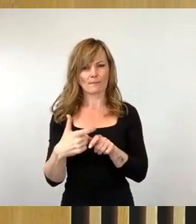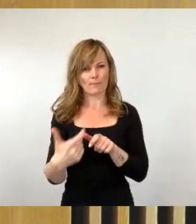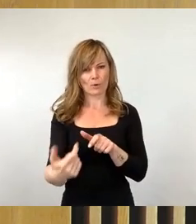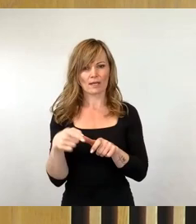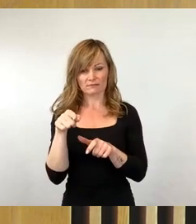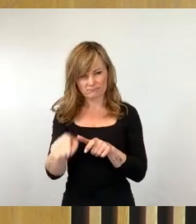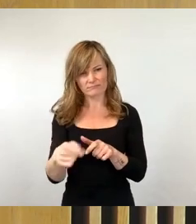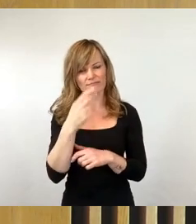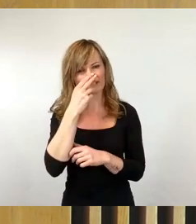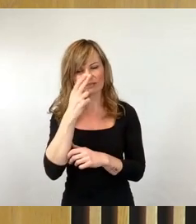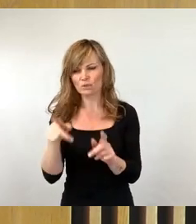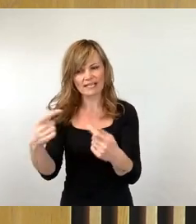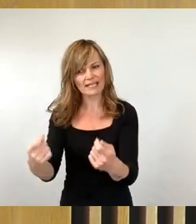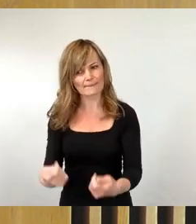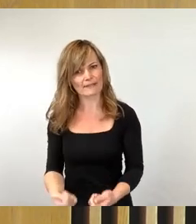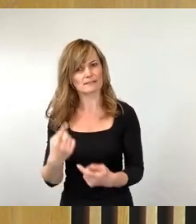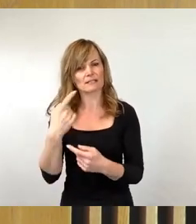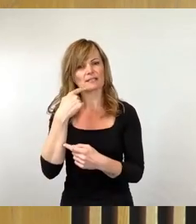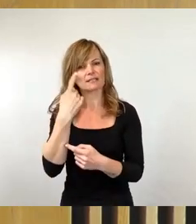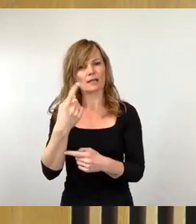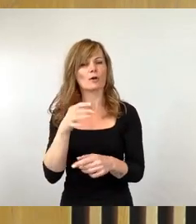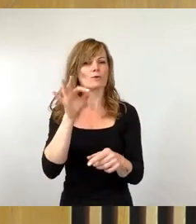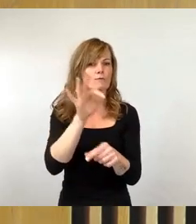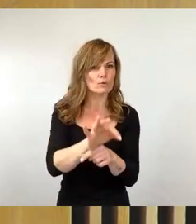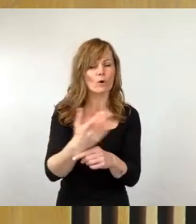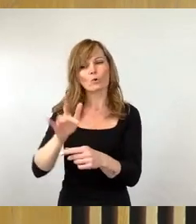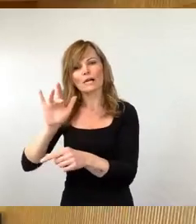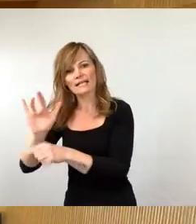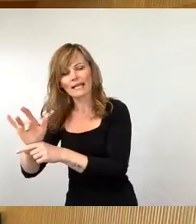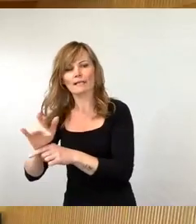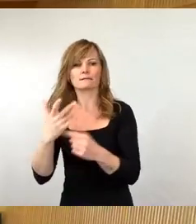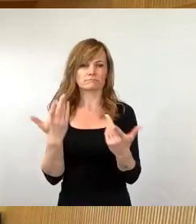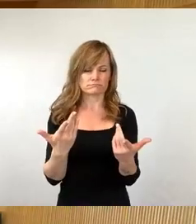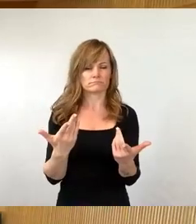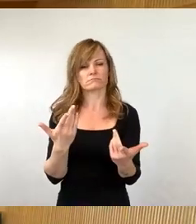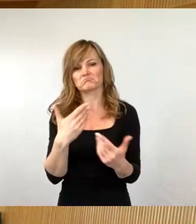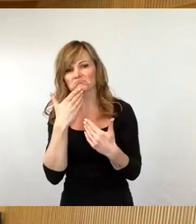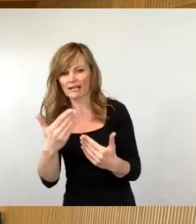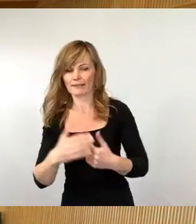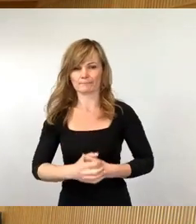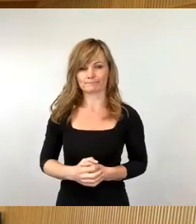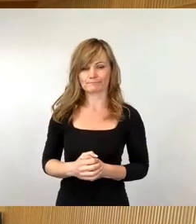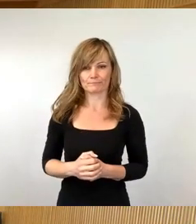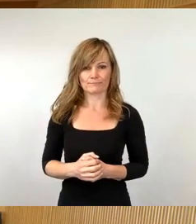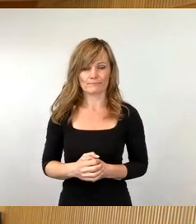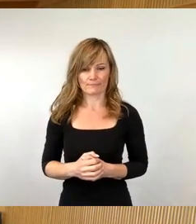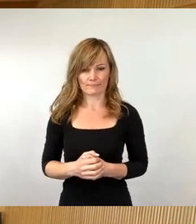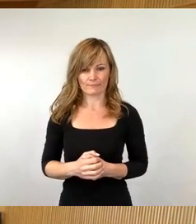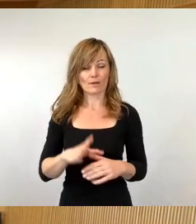als auch gegen die Fortsetzung des Verkehrsversuchs sprechen. Danke. Die Beantwortung übernimmt Kollege Kühn.